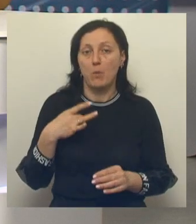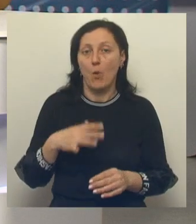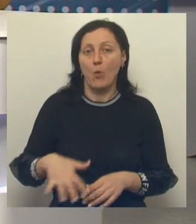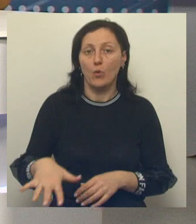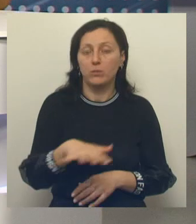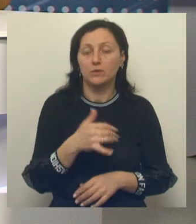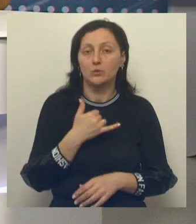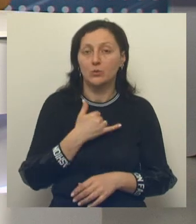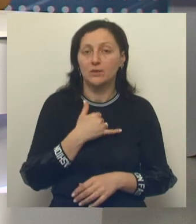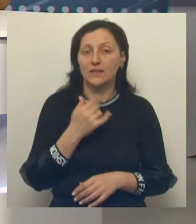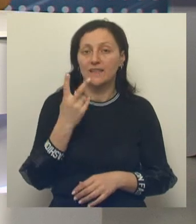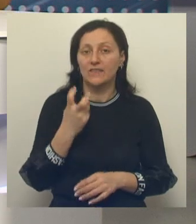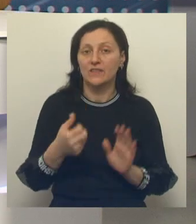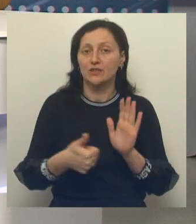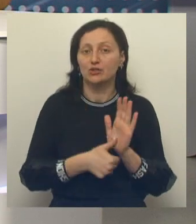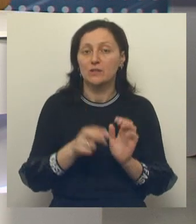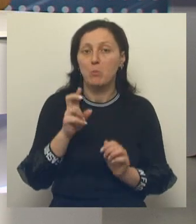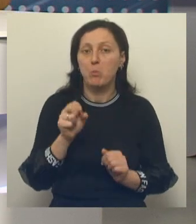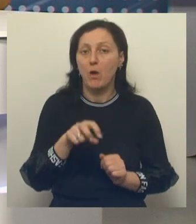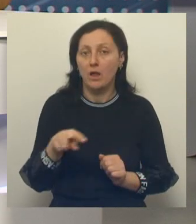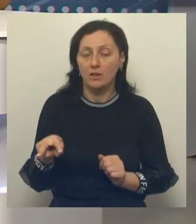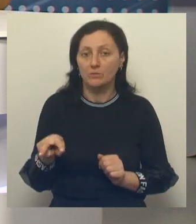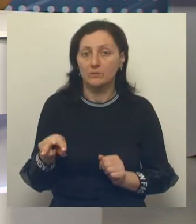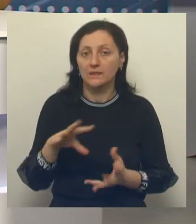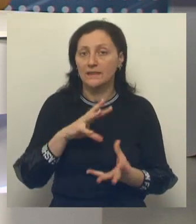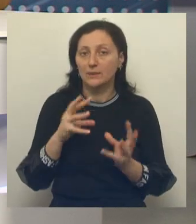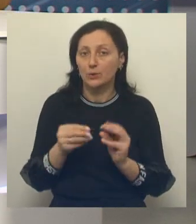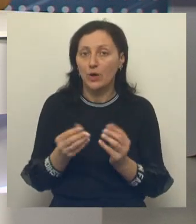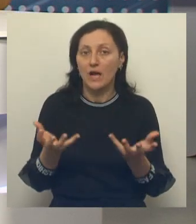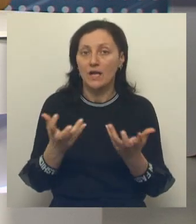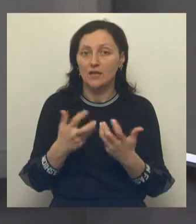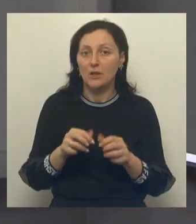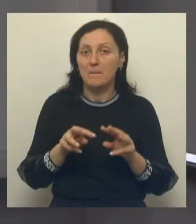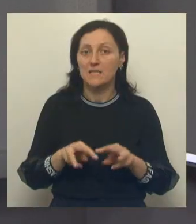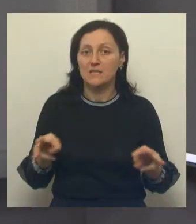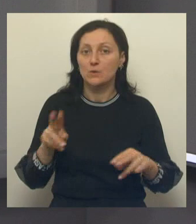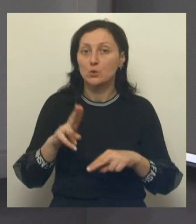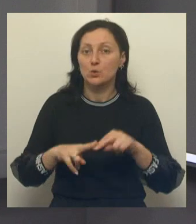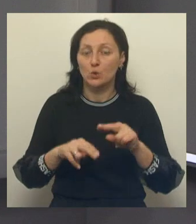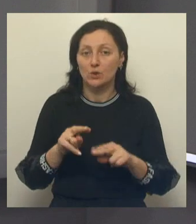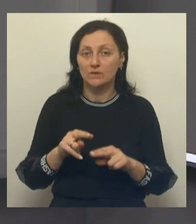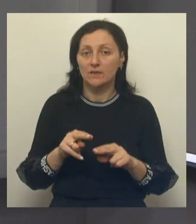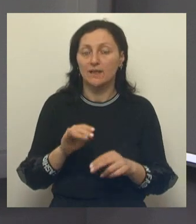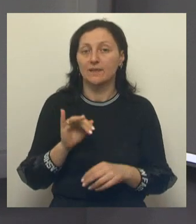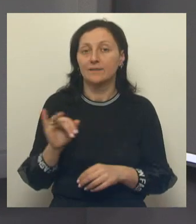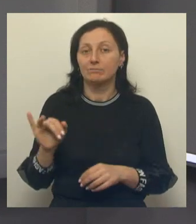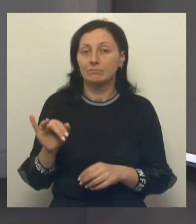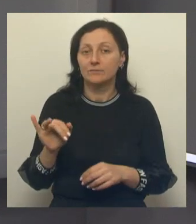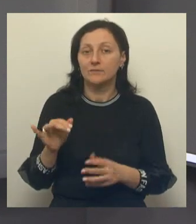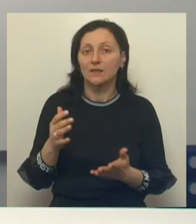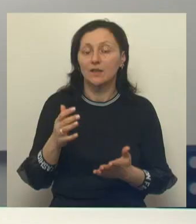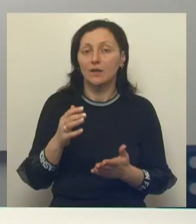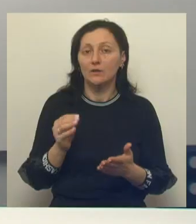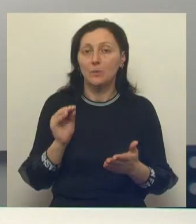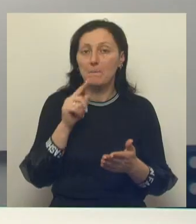область у нас набрала 206 баллов по итогам расчетов Минстроя России. И в топ,